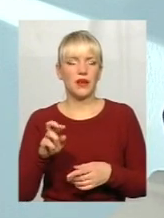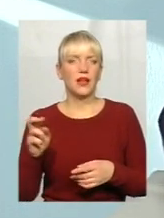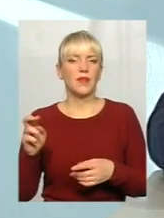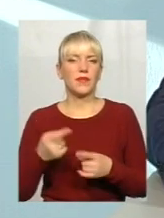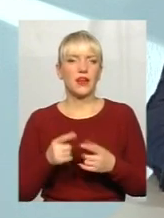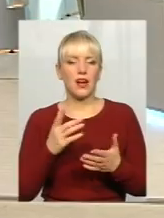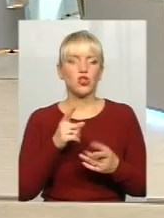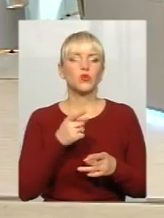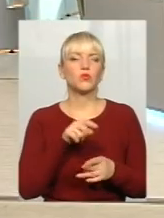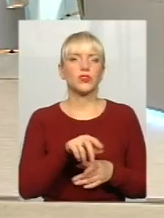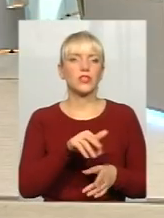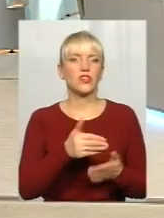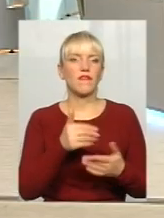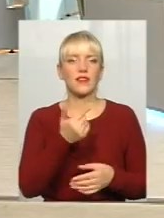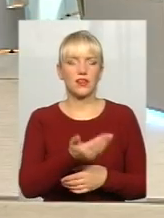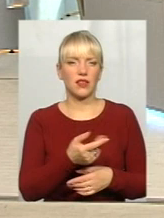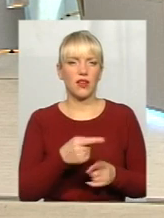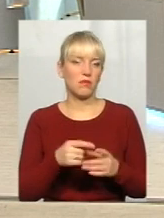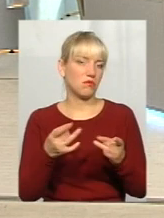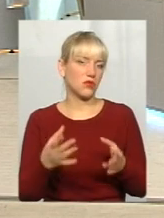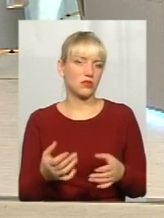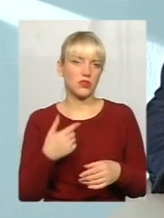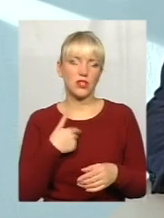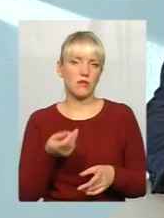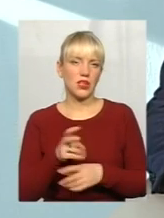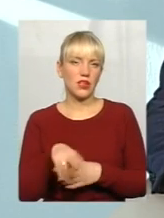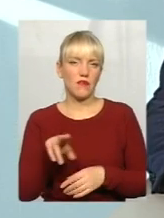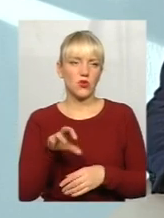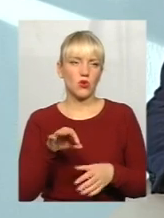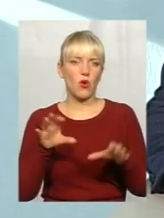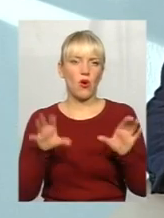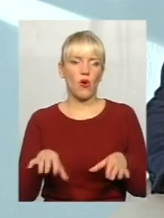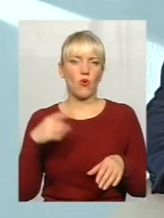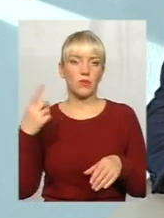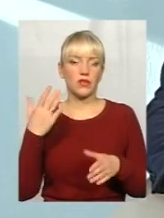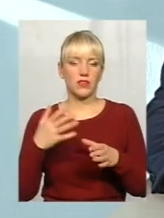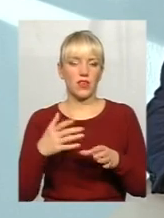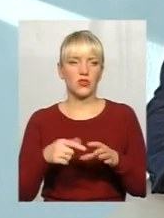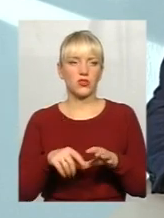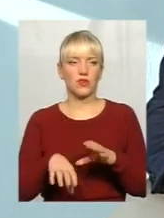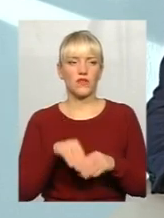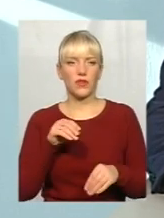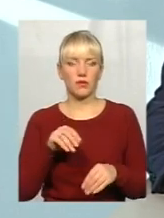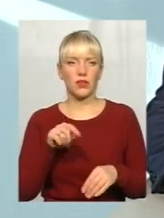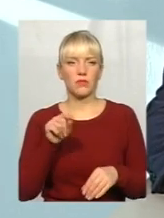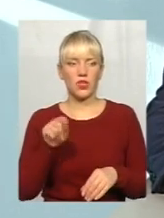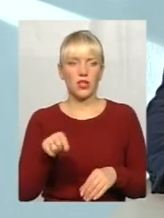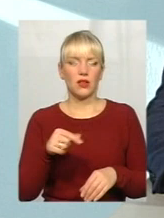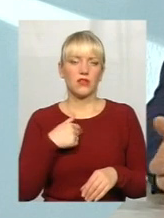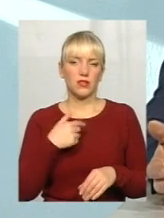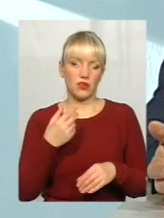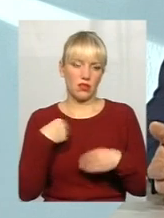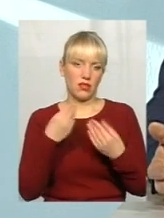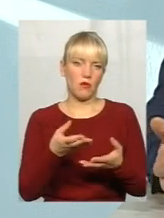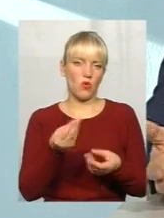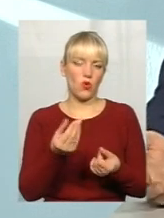Є ж інші речі. О, чого все-таки? Він каже, та дуже просто. Я поїхав до губернатора, губернатору сказав, якщо ви береш гроші, то я тобі дам гроші громаду. От